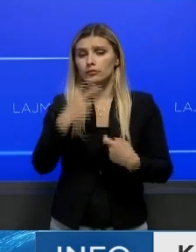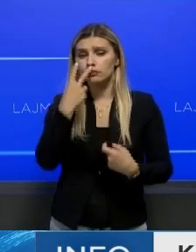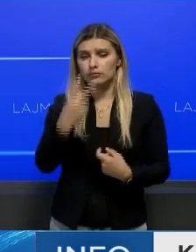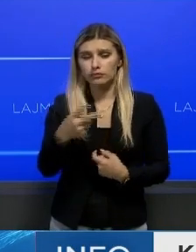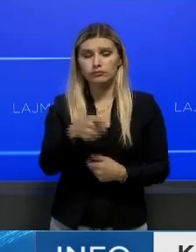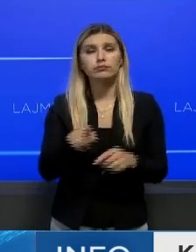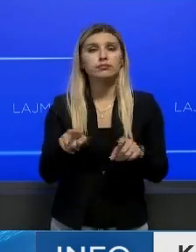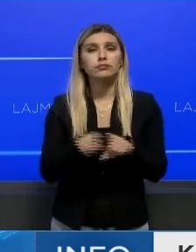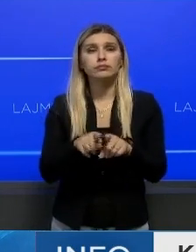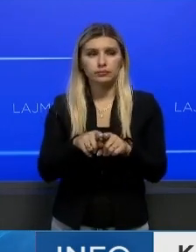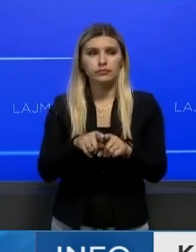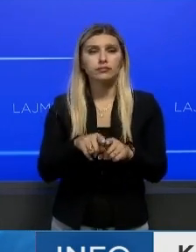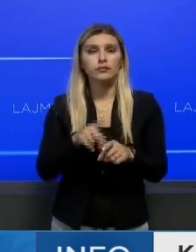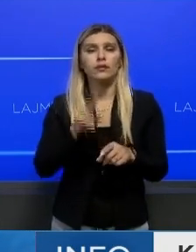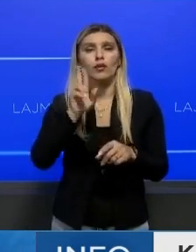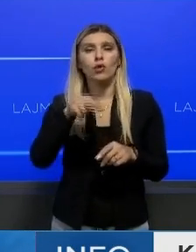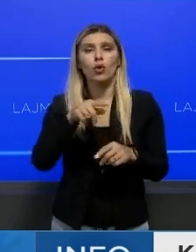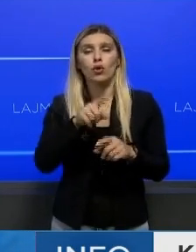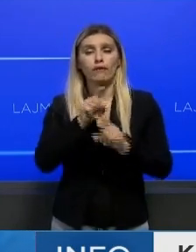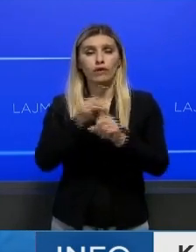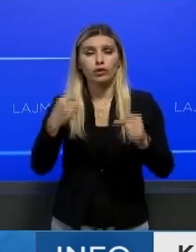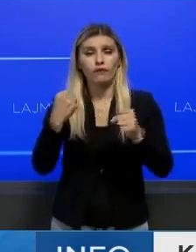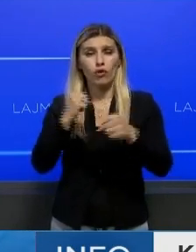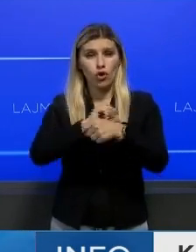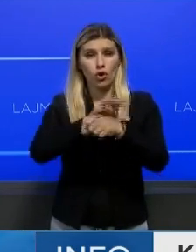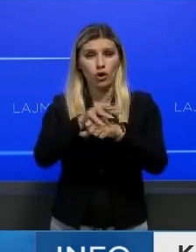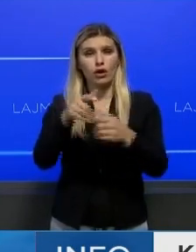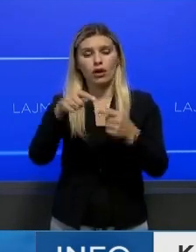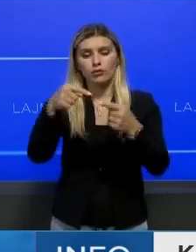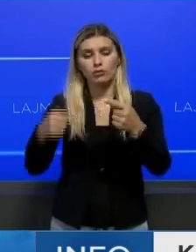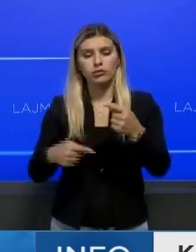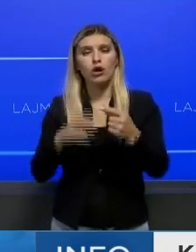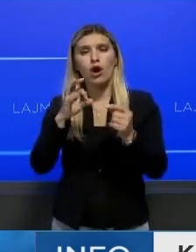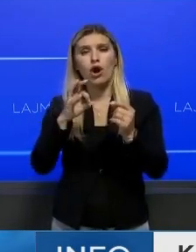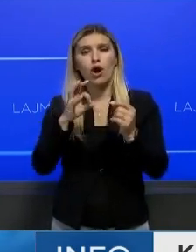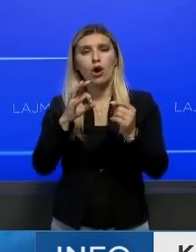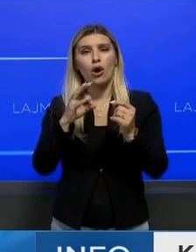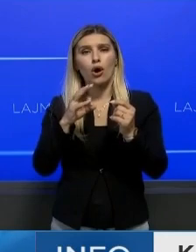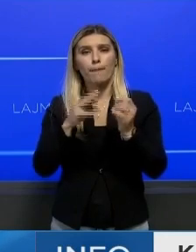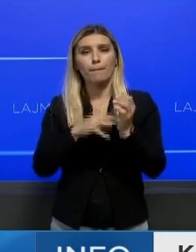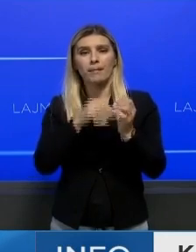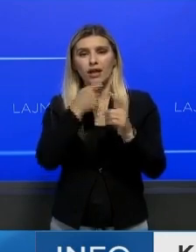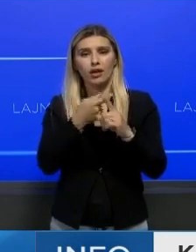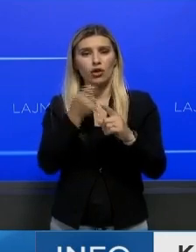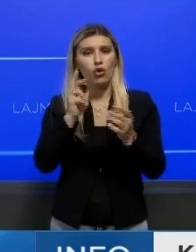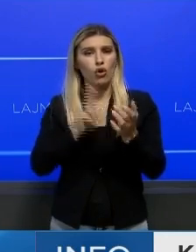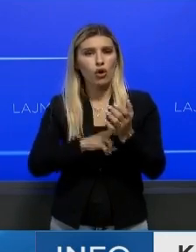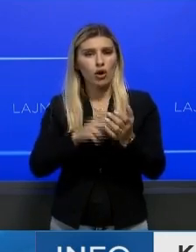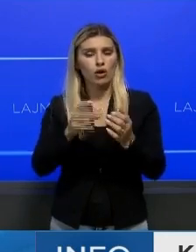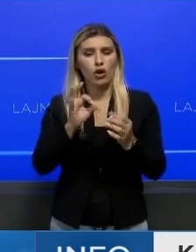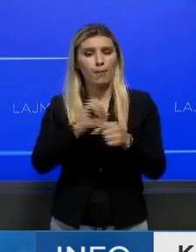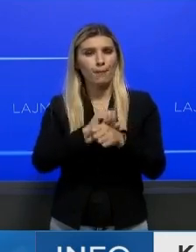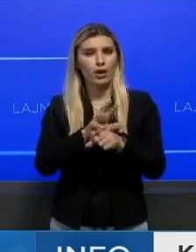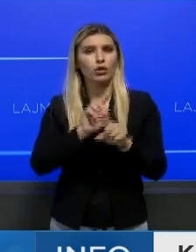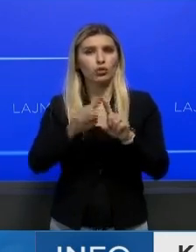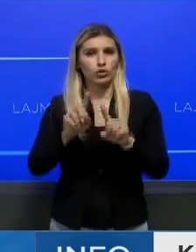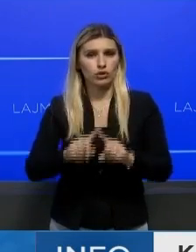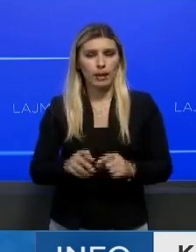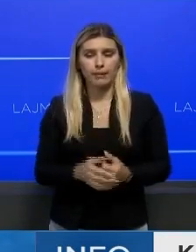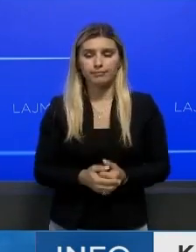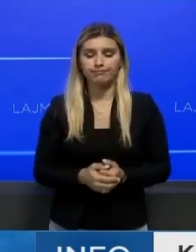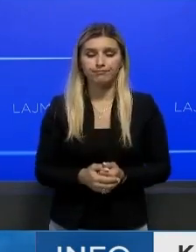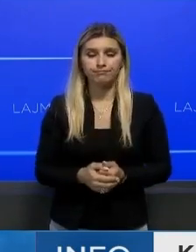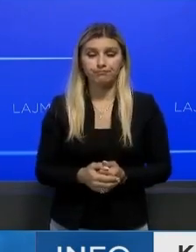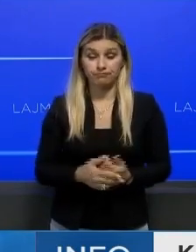subtipe ose nëntipet variantit Omikron, i cili po qarkullon, jo vetëm të një po dhe në vendet e tjera. Me